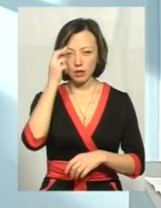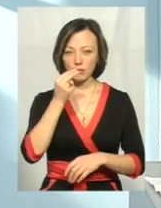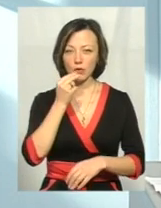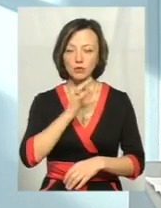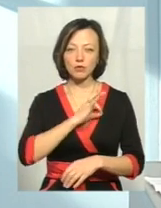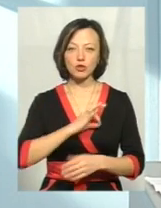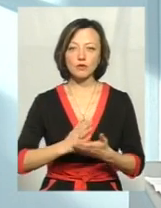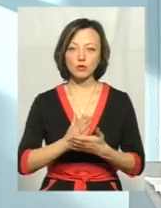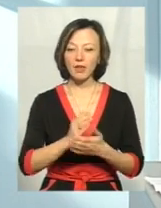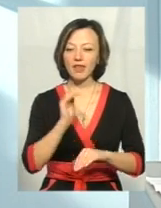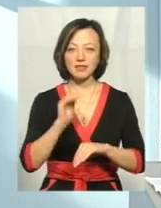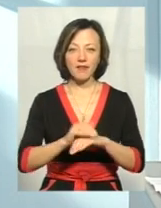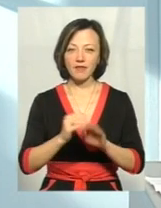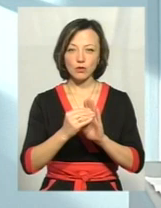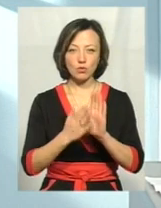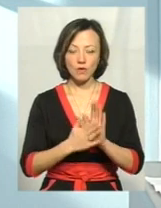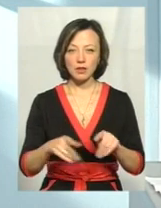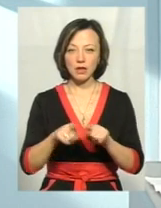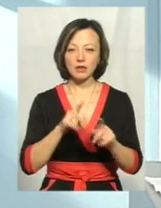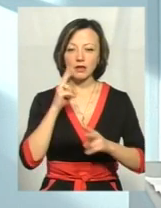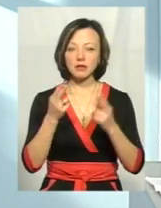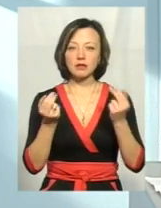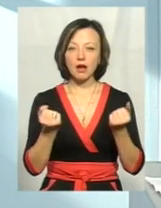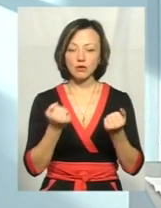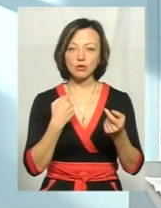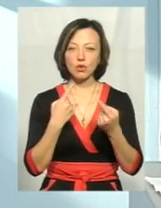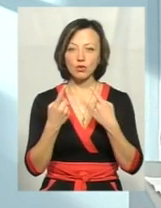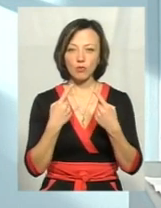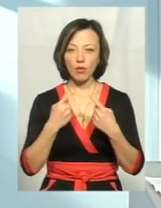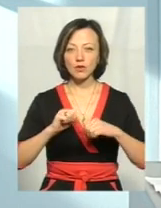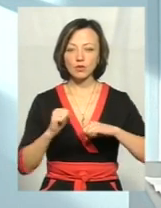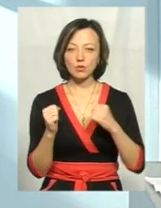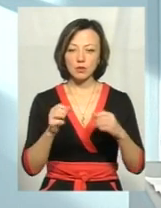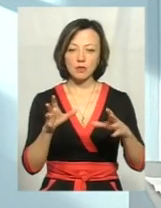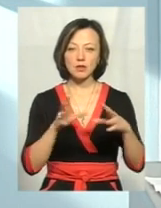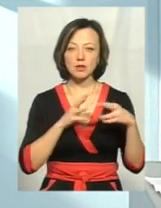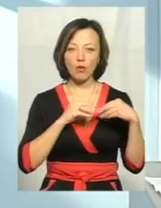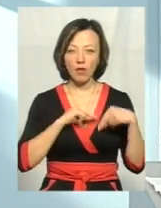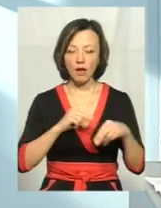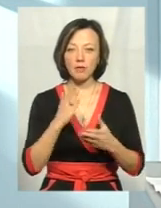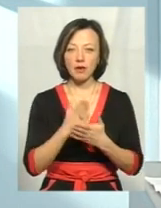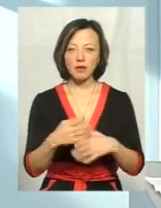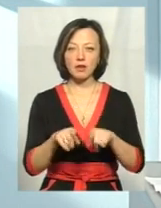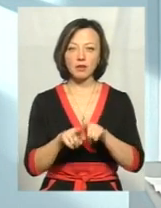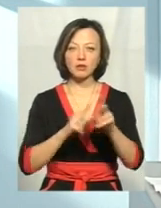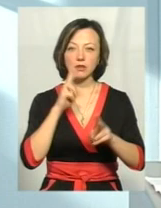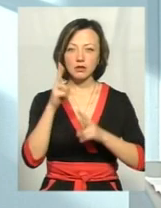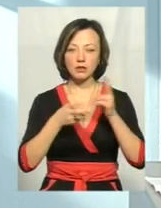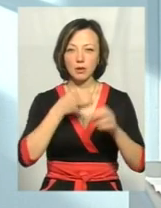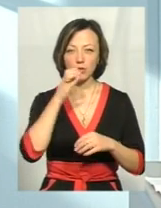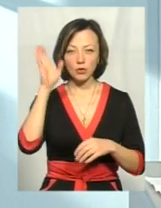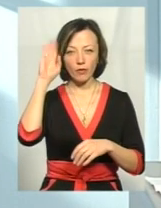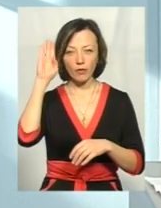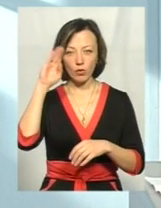зафіксовано такий скарг. Хоча, так, з розмови з друзями, з колегами часто є таке, що скаржаться на питну воду.